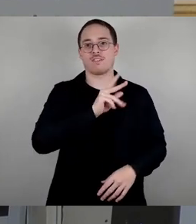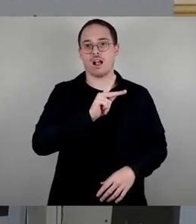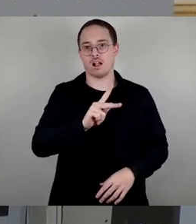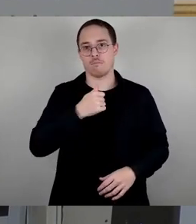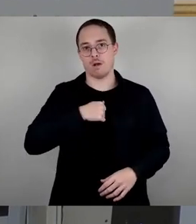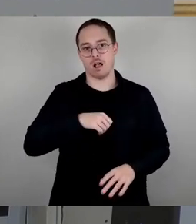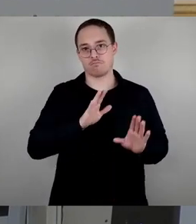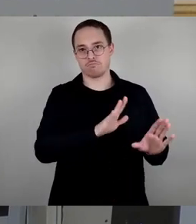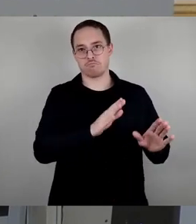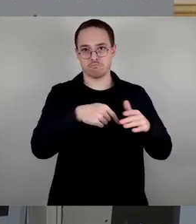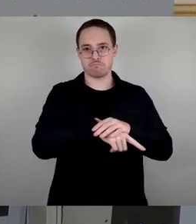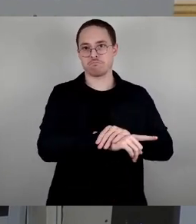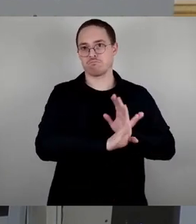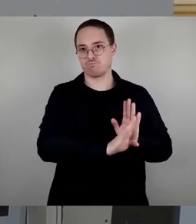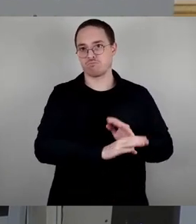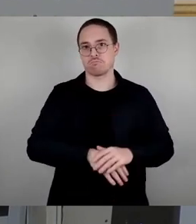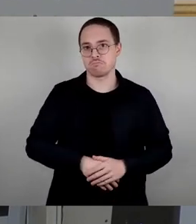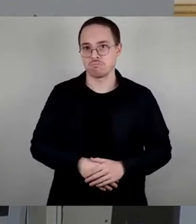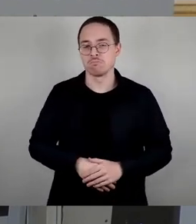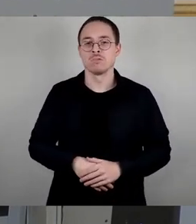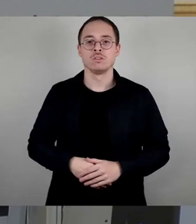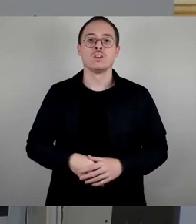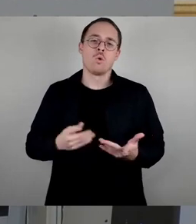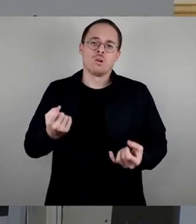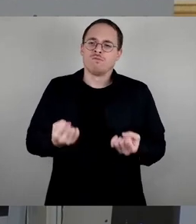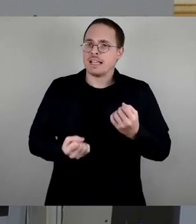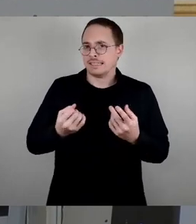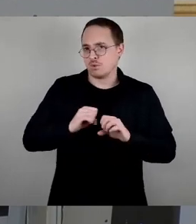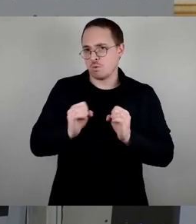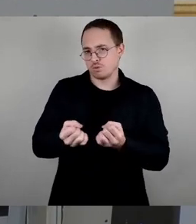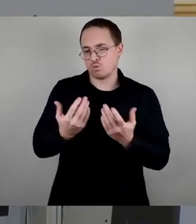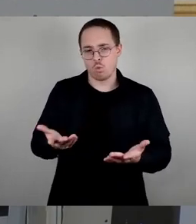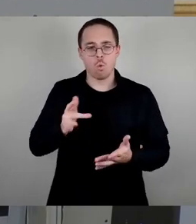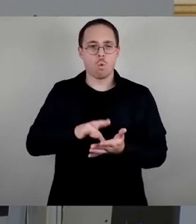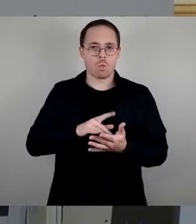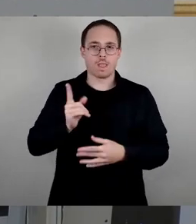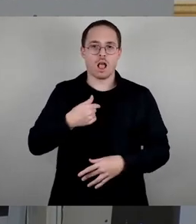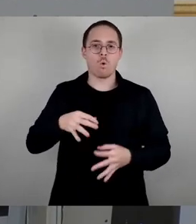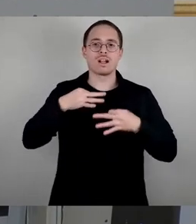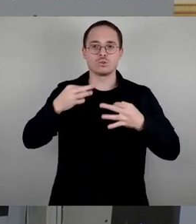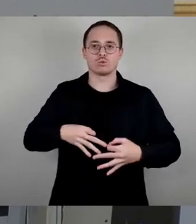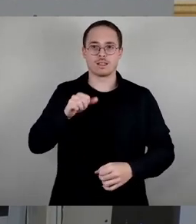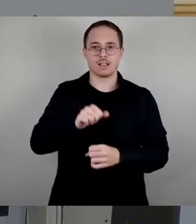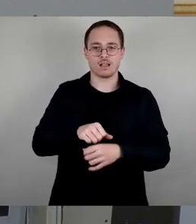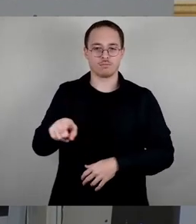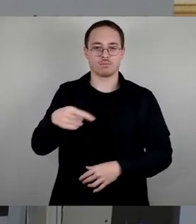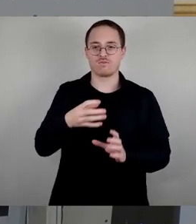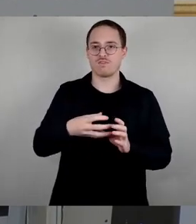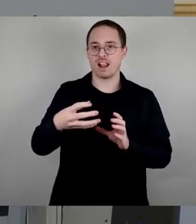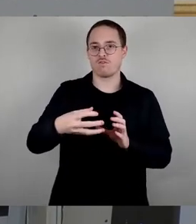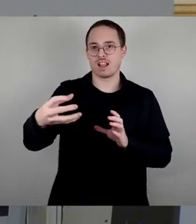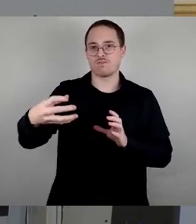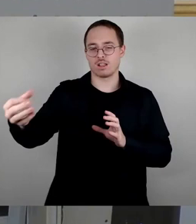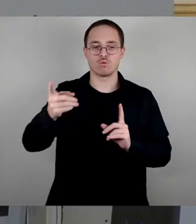alle, es ist eine schwierige Situation, weil auch das Gesundheitsamt da sozusagen einer Verlängerung immer wieder zustimmen musste.